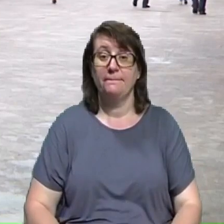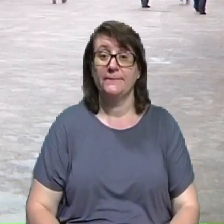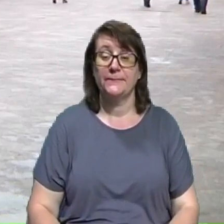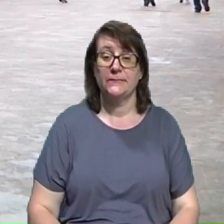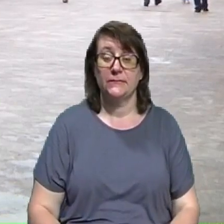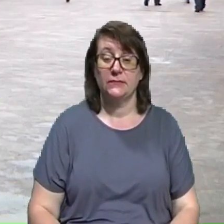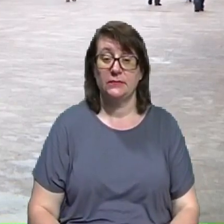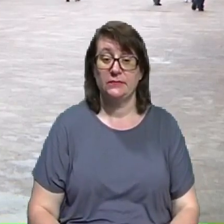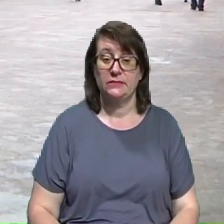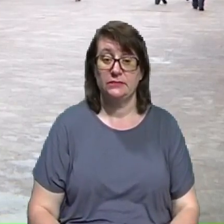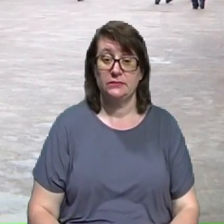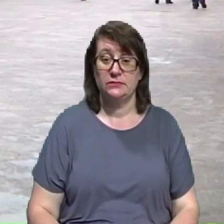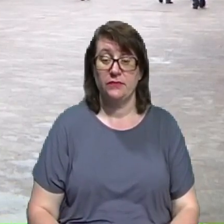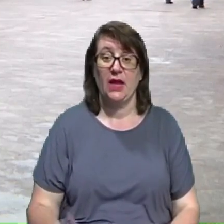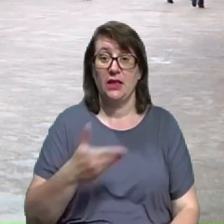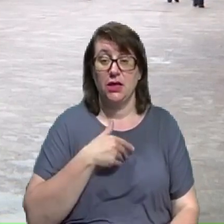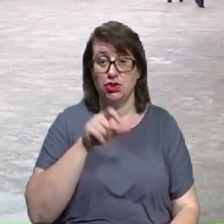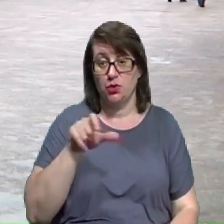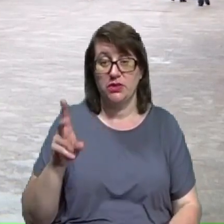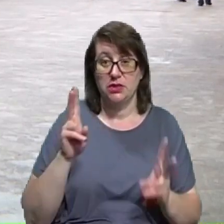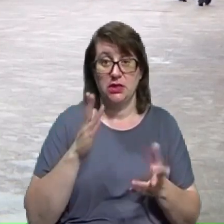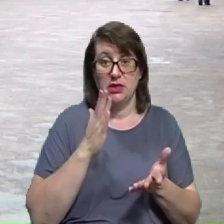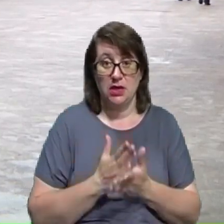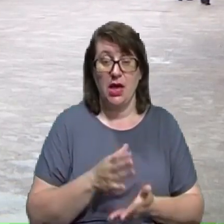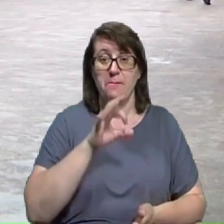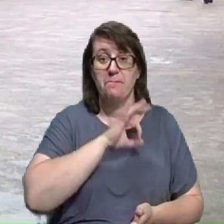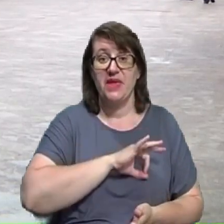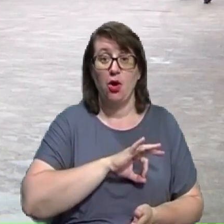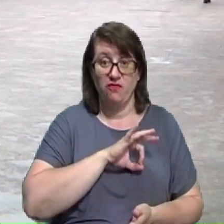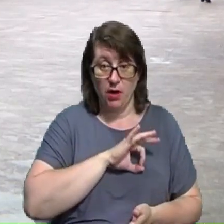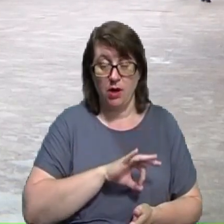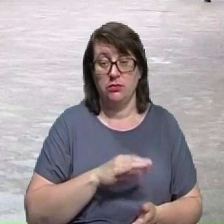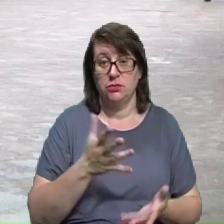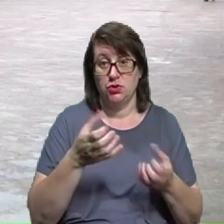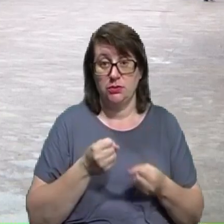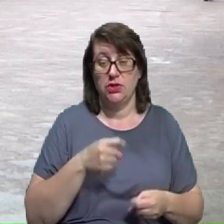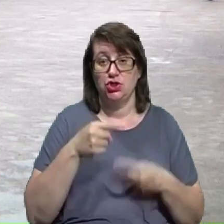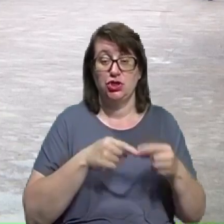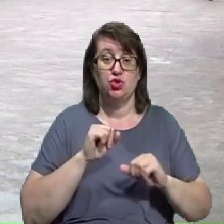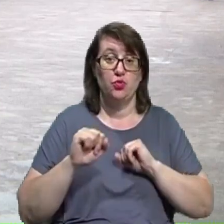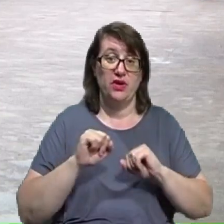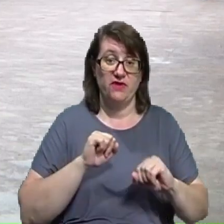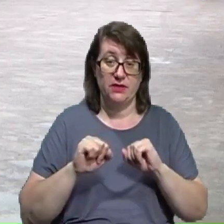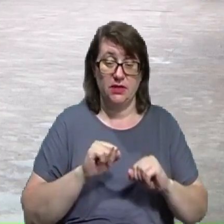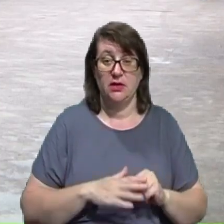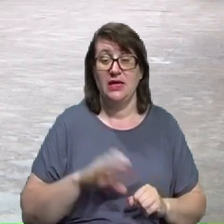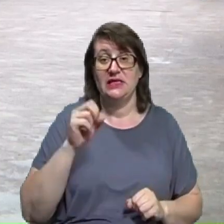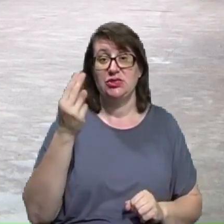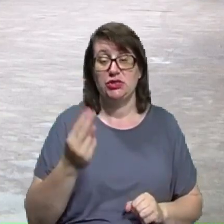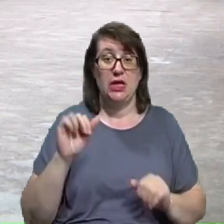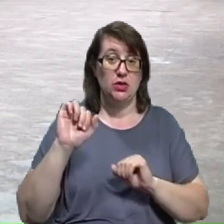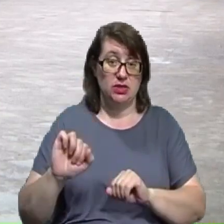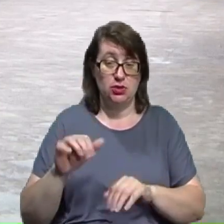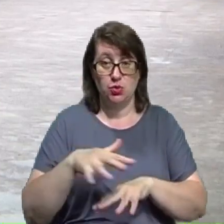Наші громадяни, які є пільговиками, отримували пільги через управління соціального захисту населення